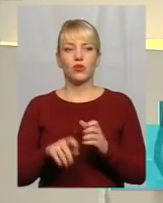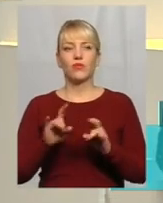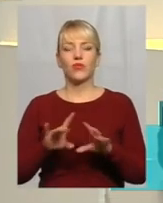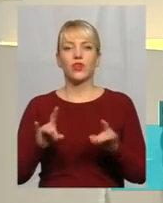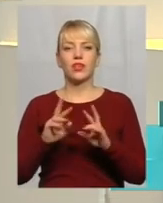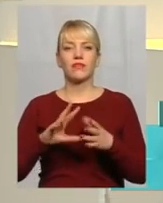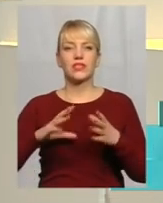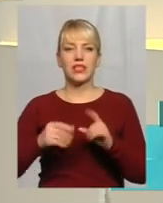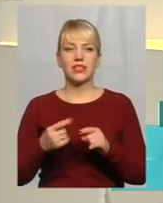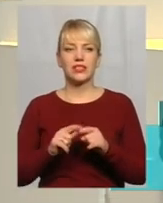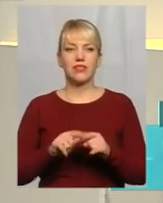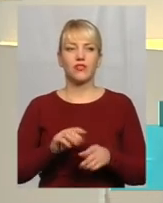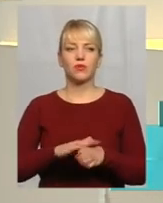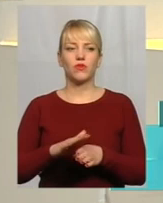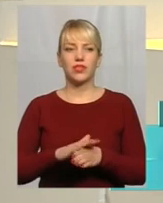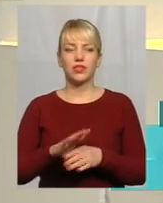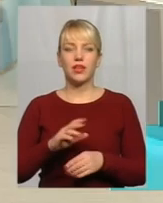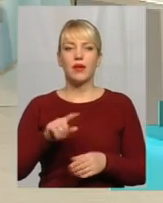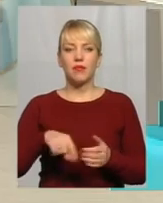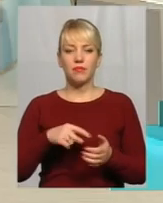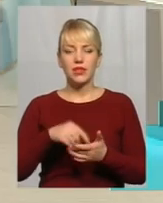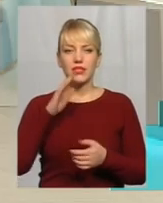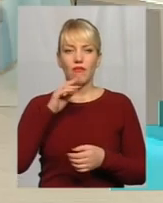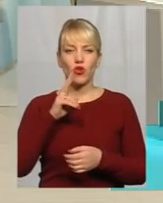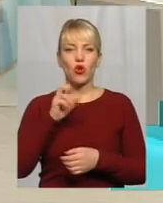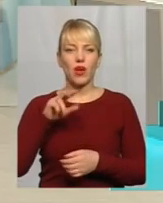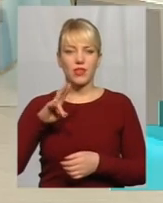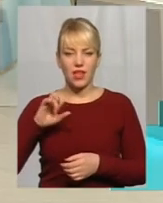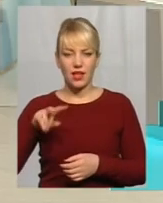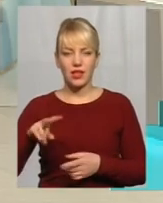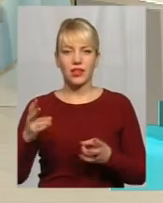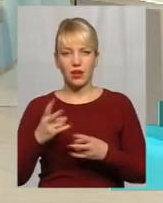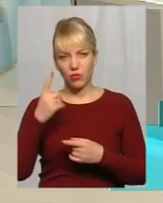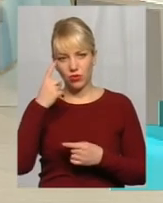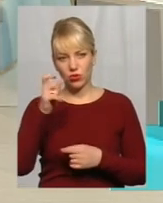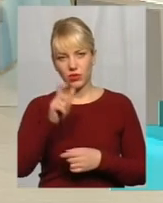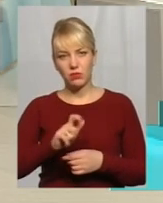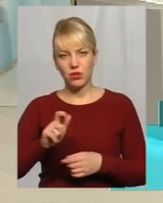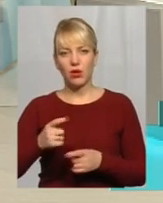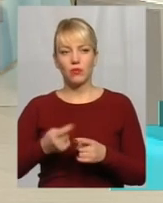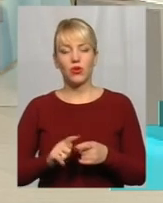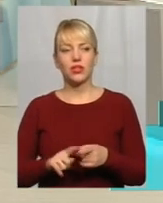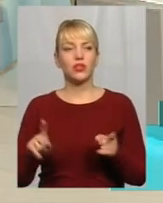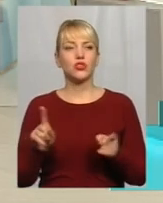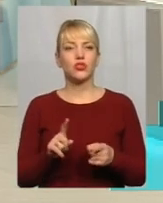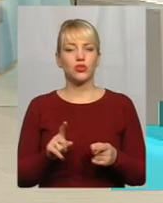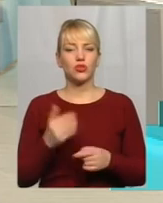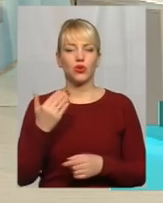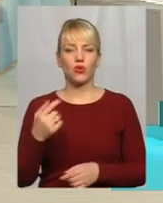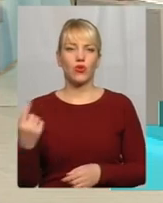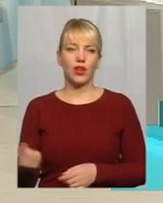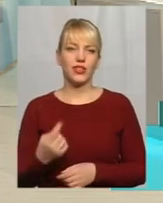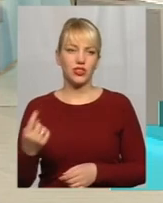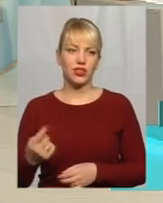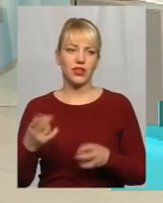це відбувається? Міський водоканал має повідомити містян про те, що його лічильник